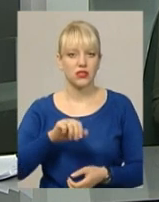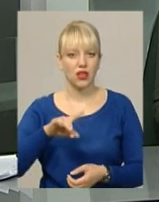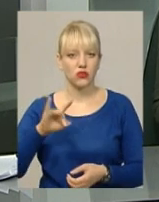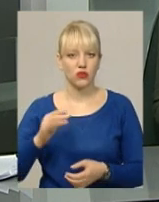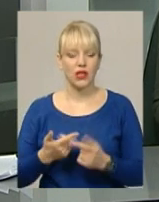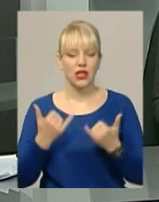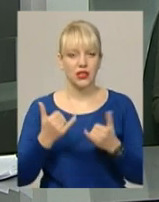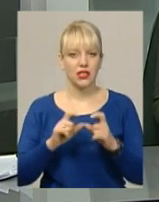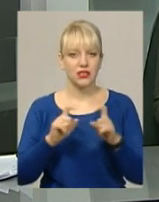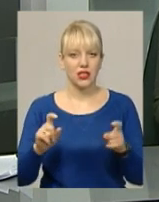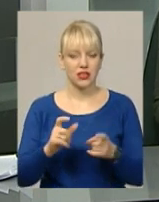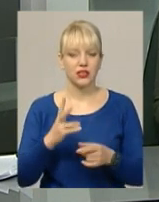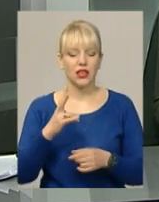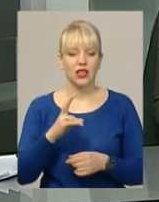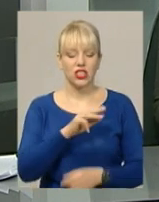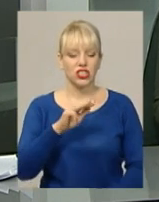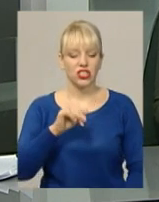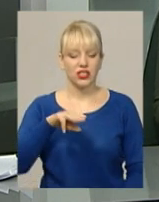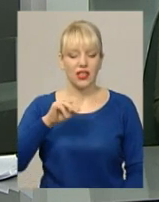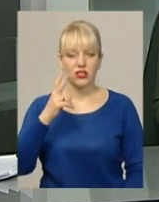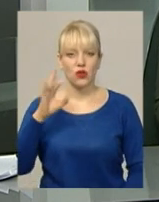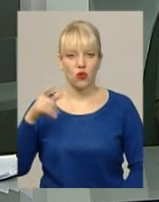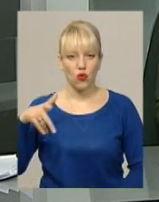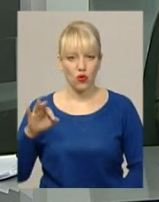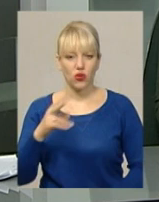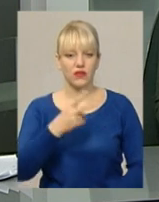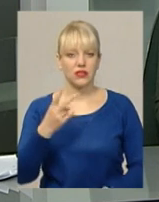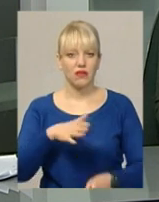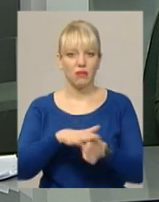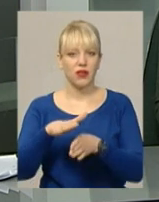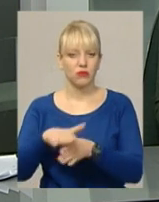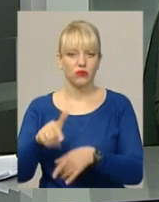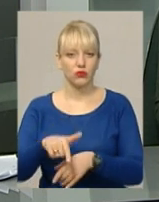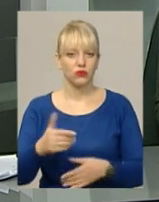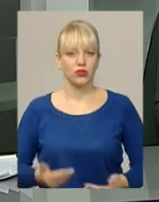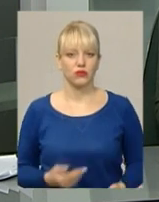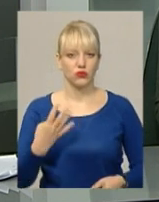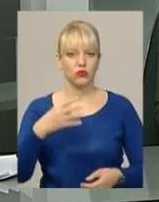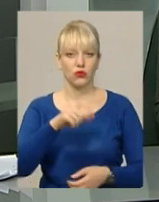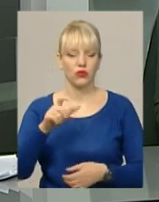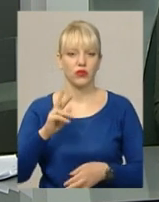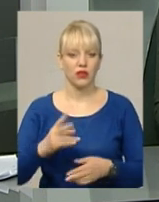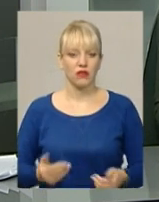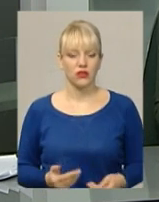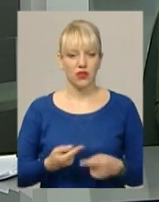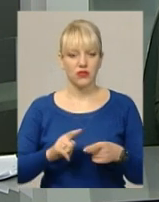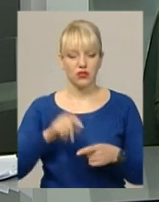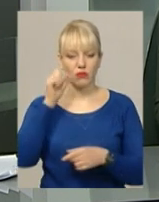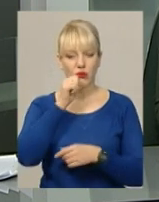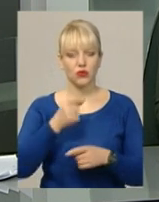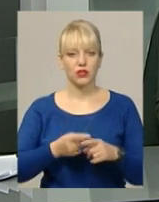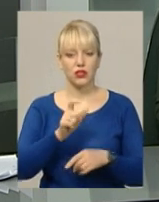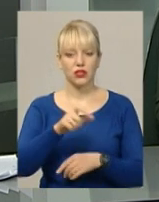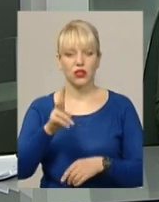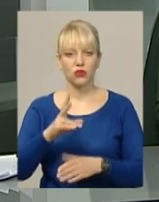Нині заклад на Житецького, 22, в обласному центрі переповнений. Тут мешкають 40 людей. Як виживають у ці морози ті, хто